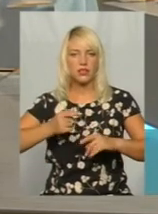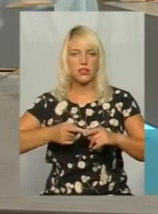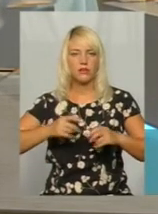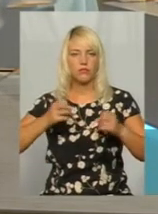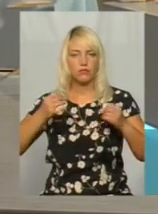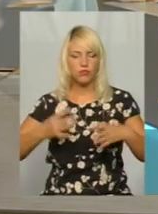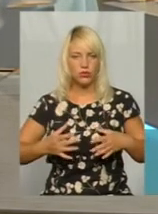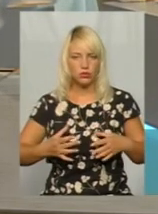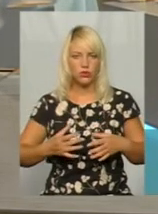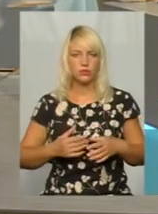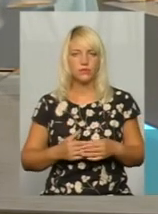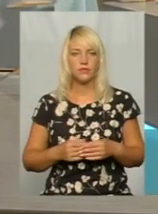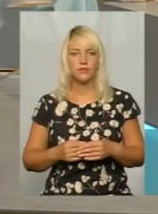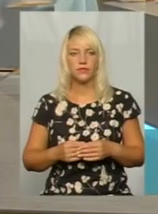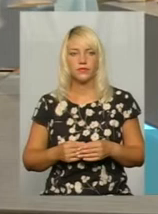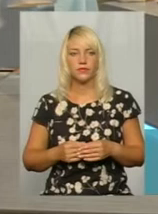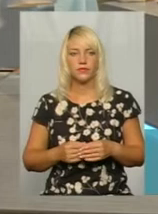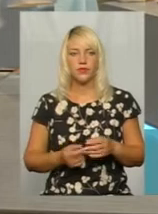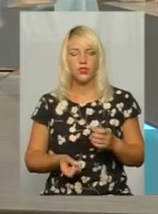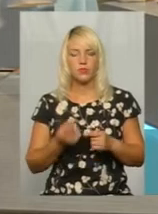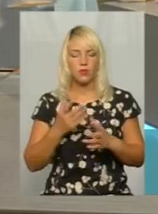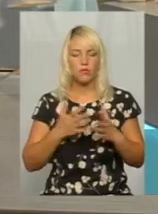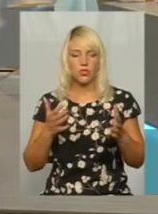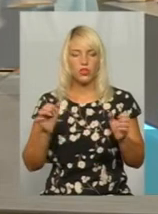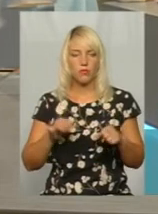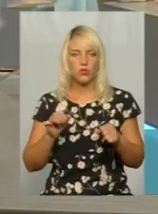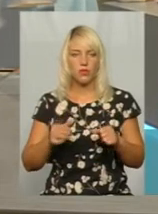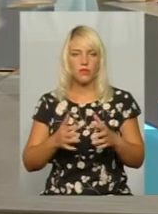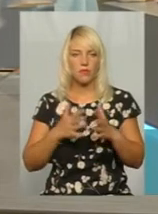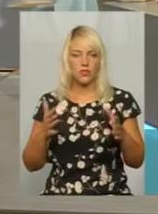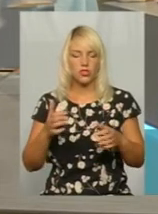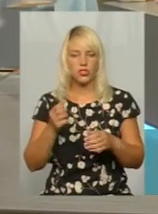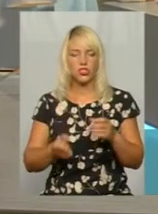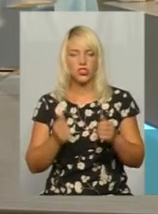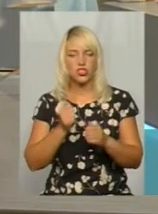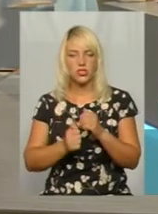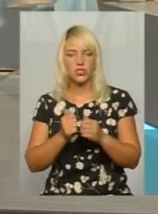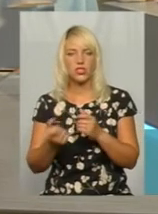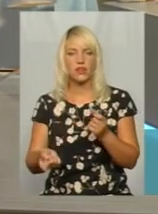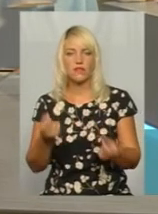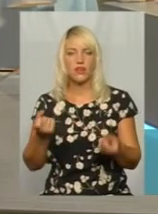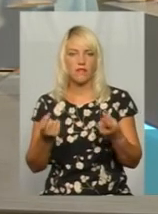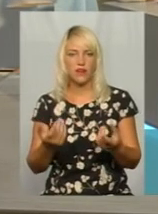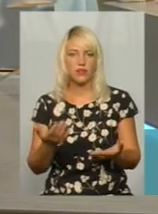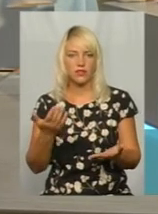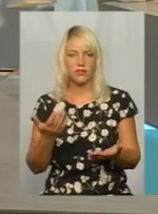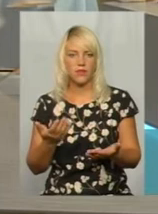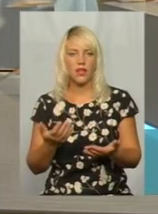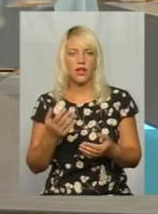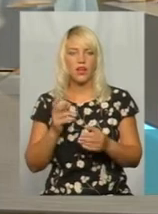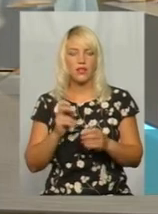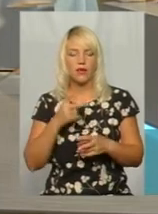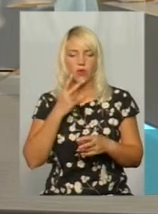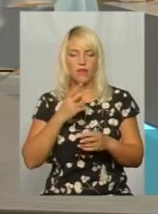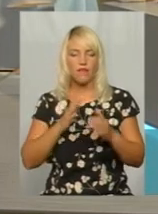з появою більших можливостей частіше почали виявляти. Тому що, як показує практика на